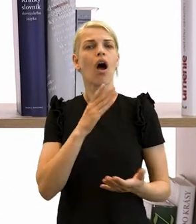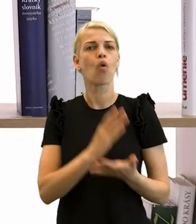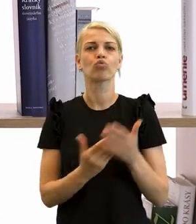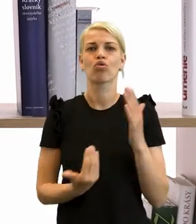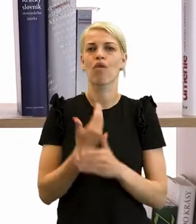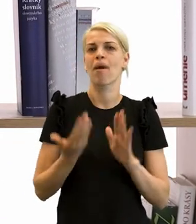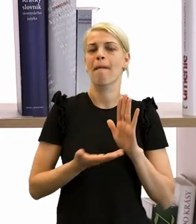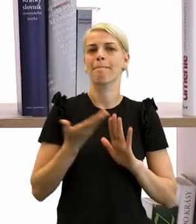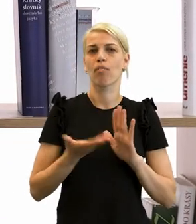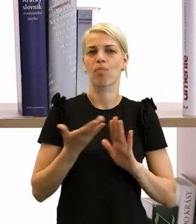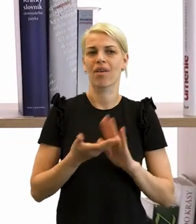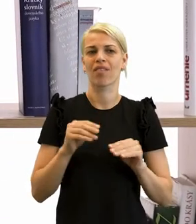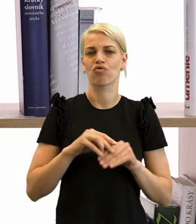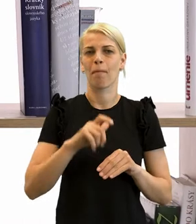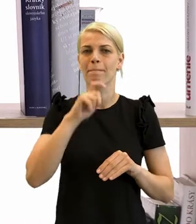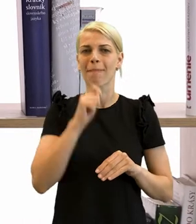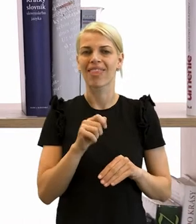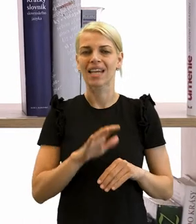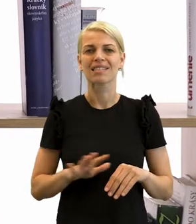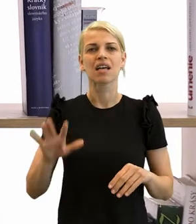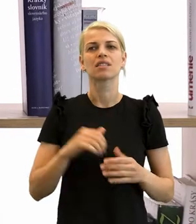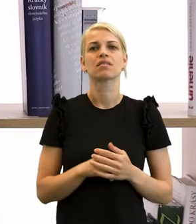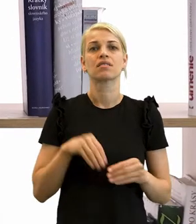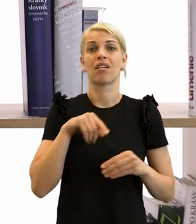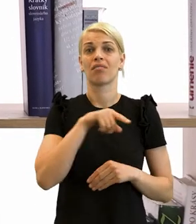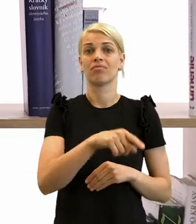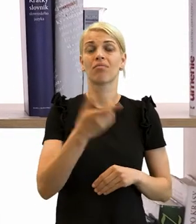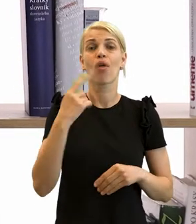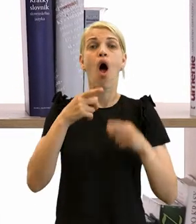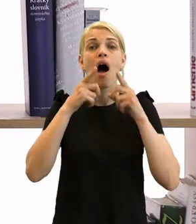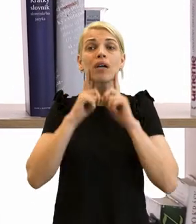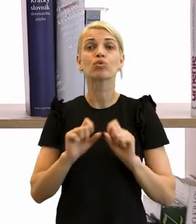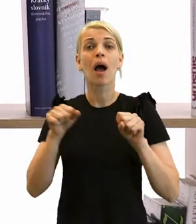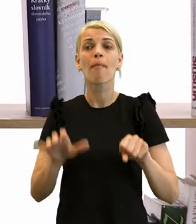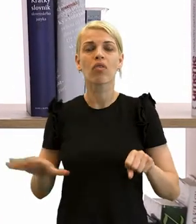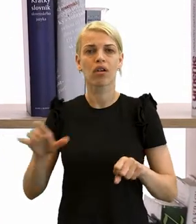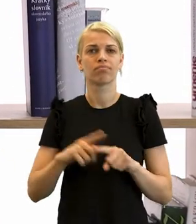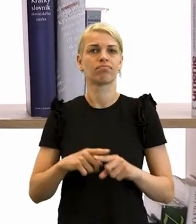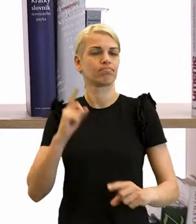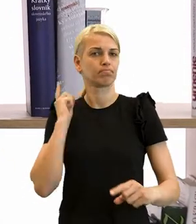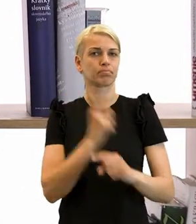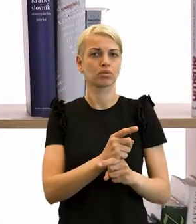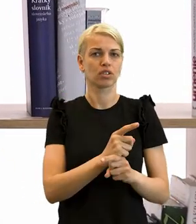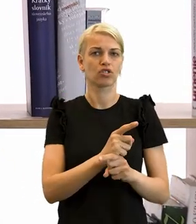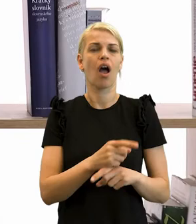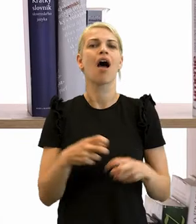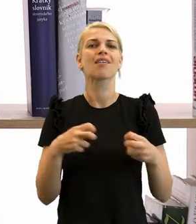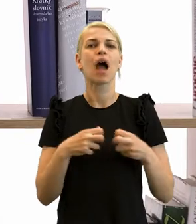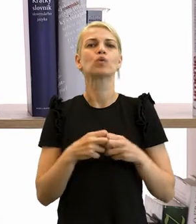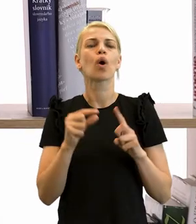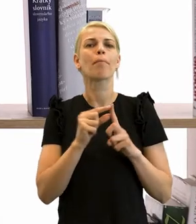podmienky. Habsburská monarchia totiž utrpela katastrofálnu porážku v Rakúsko-Pruskej vojne v roku